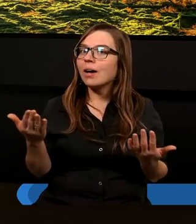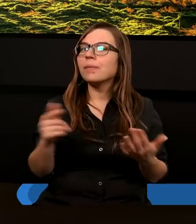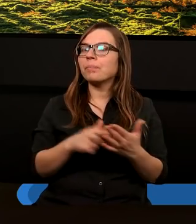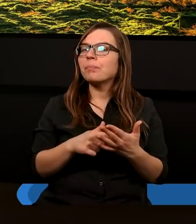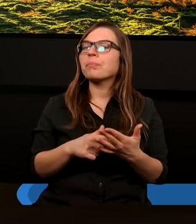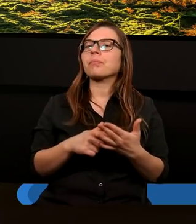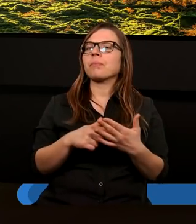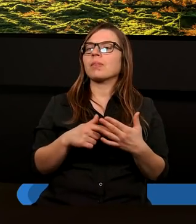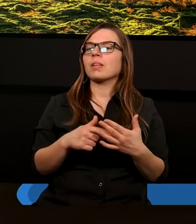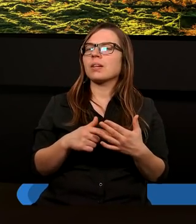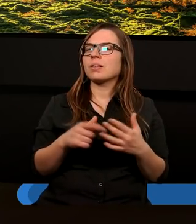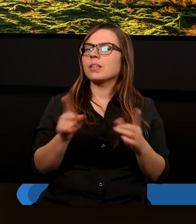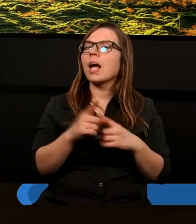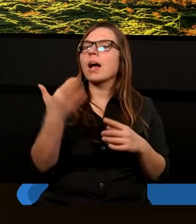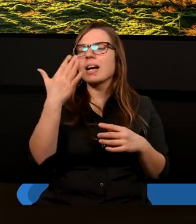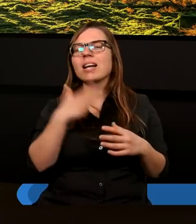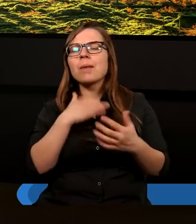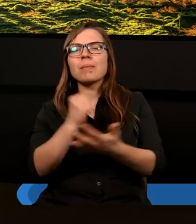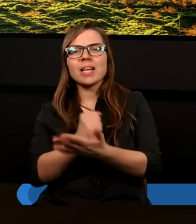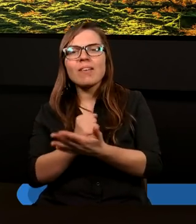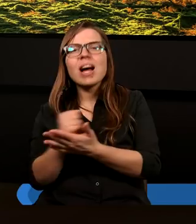Popatrzmy na kilka fragmentów, bo wydaje się,